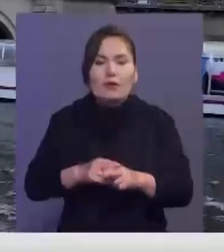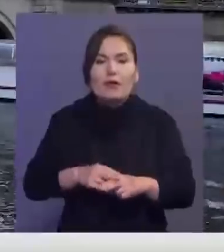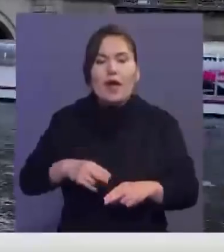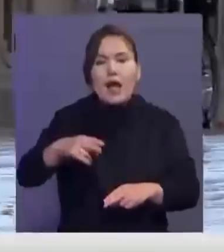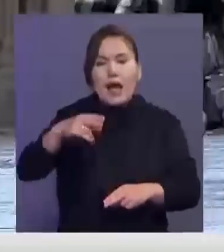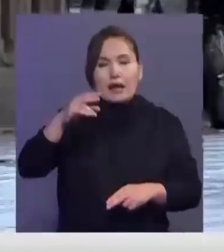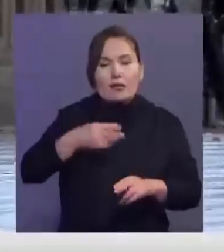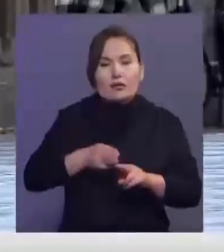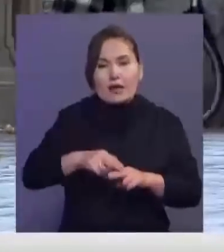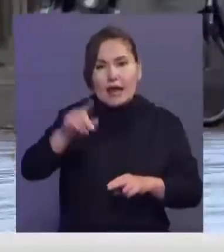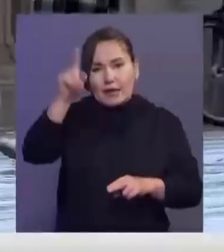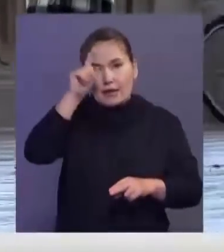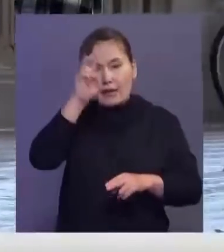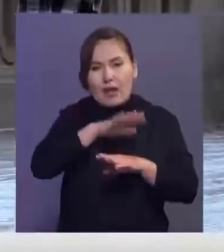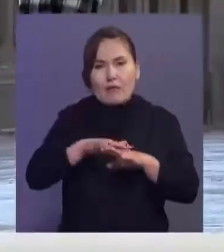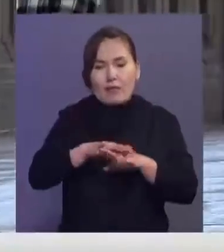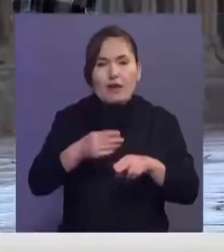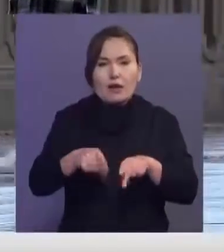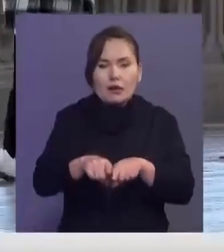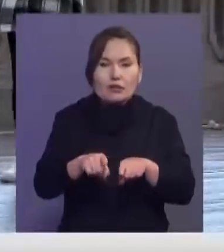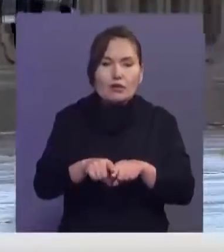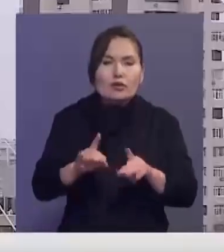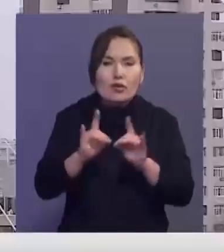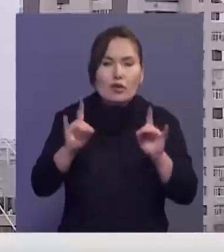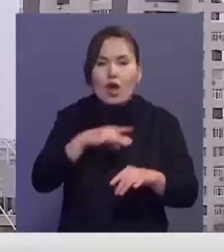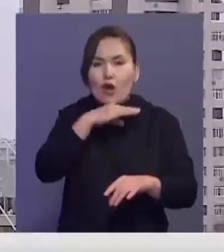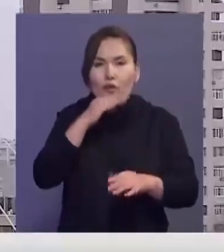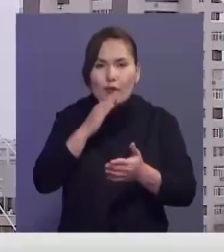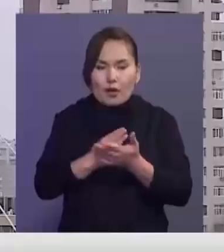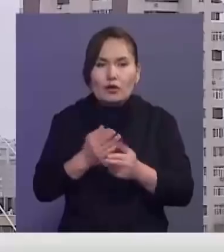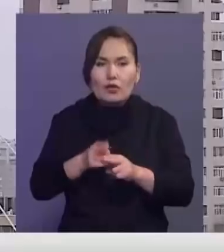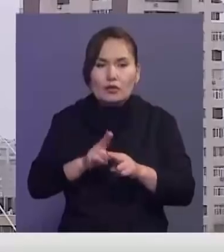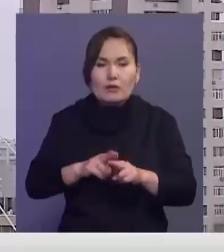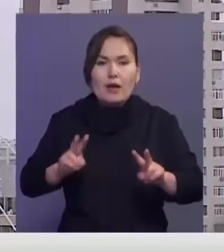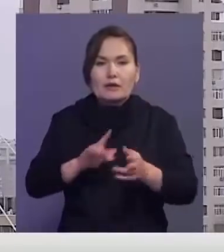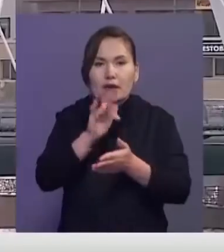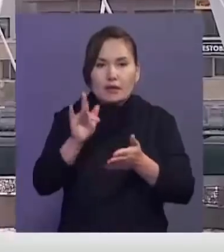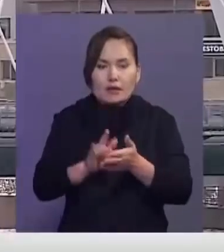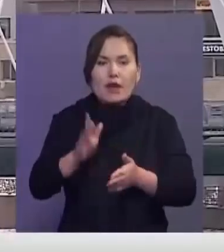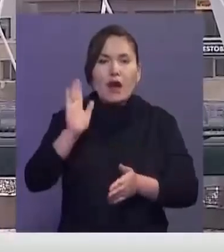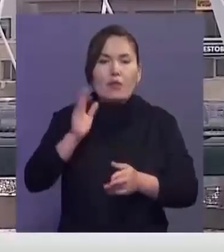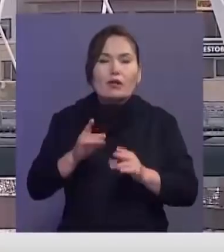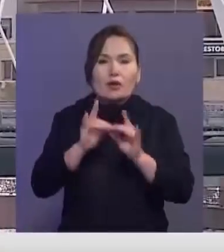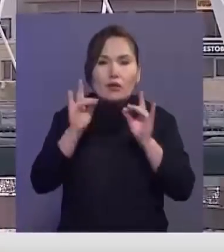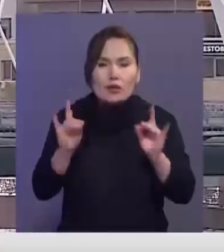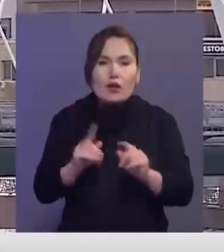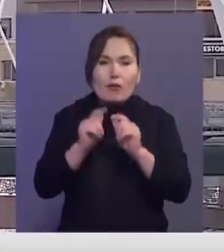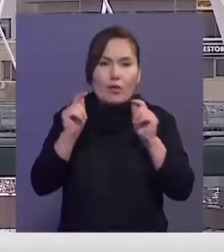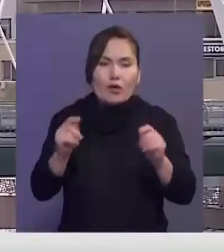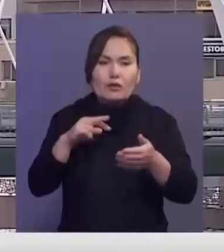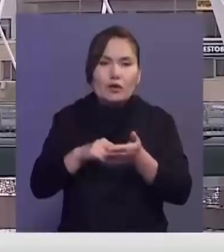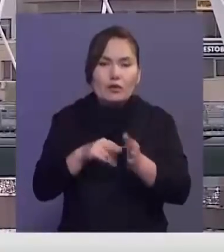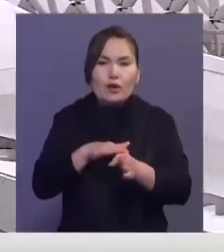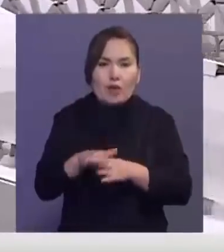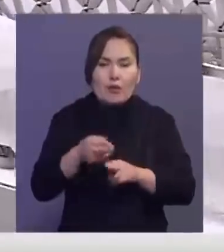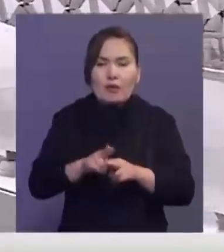аданысат. Бұл рөтте шақар қалғының санында айтырлықтай айырмашылық барын ескерегеткен жүн. Сонықтан басқыла дамуын жалғастыра берет және бұған